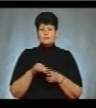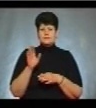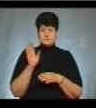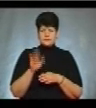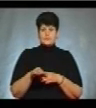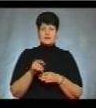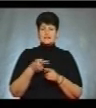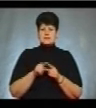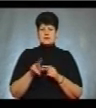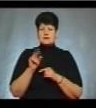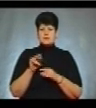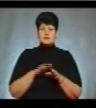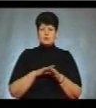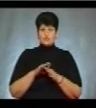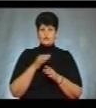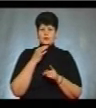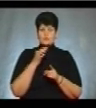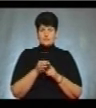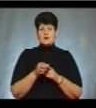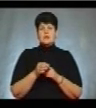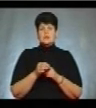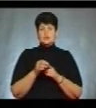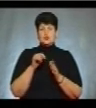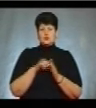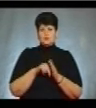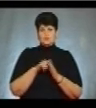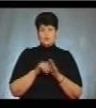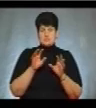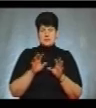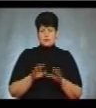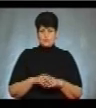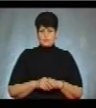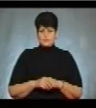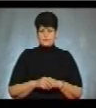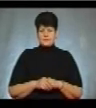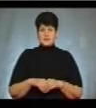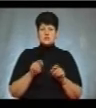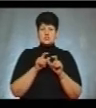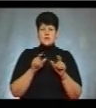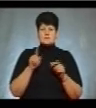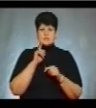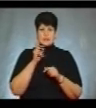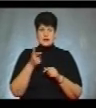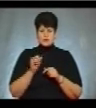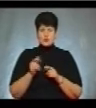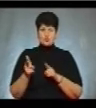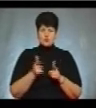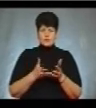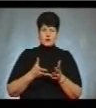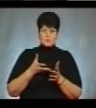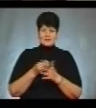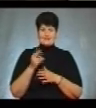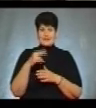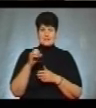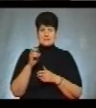повністю відповідає духу закону, духу справедливості. За словами Баканова, штаб Зеленського готовий оплатити дебати у постанові